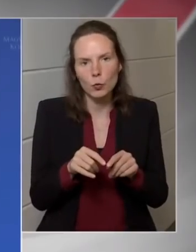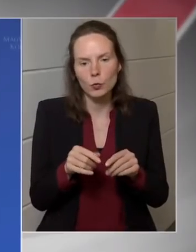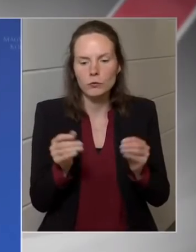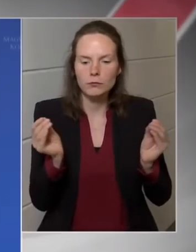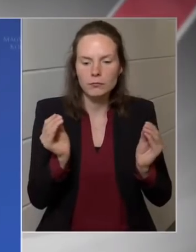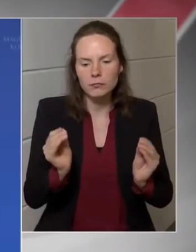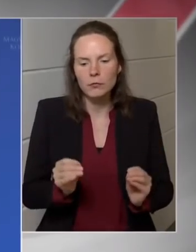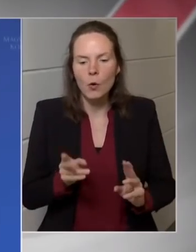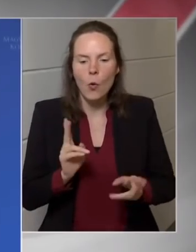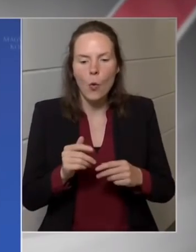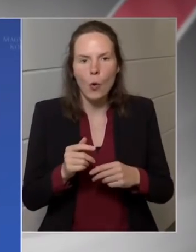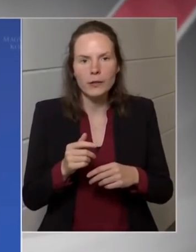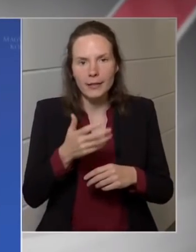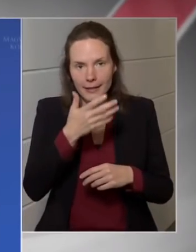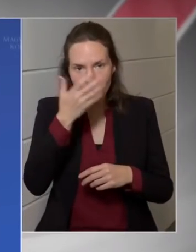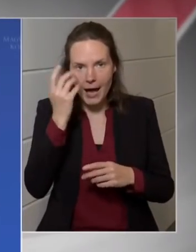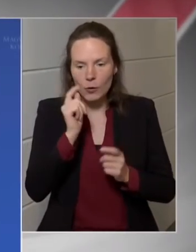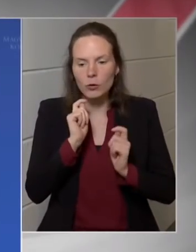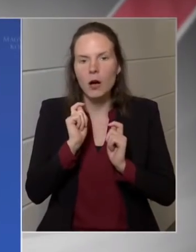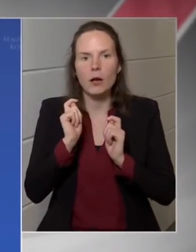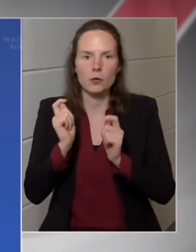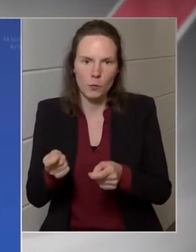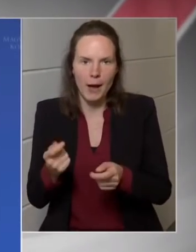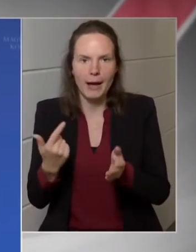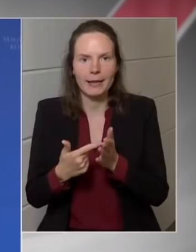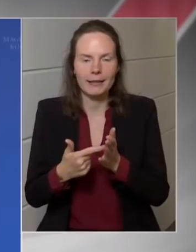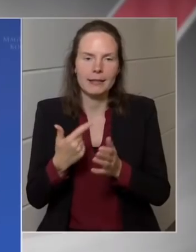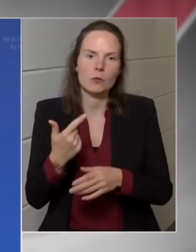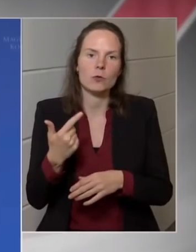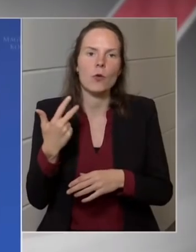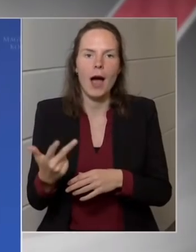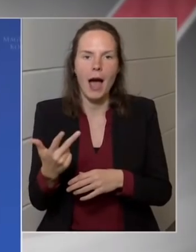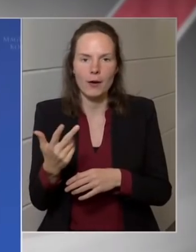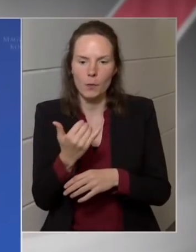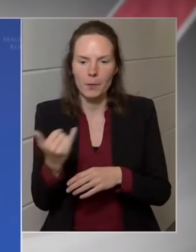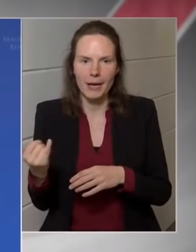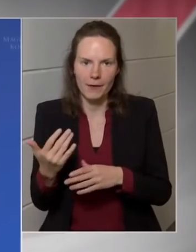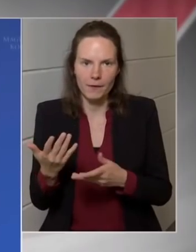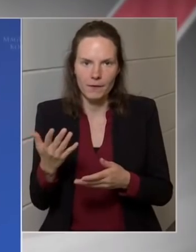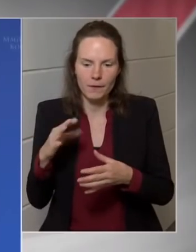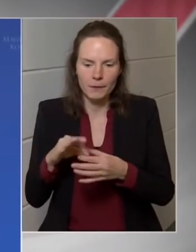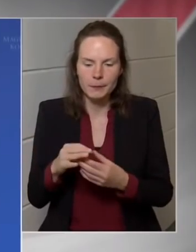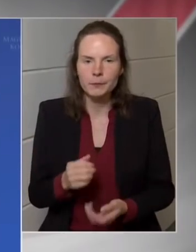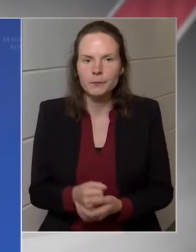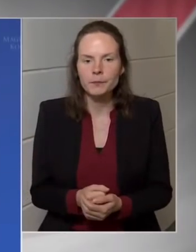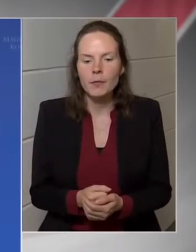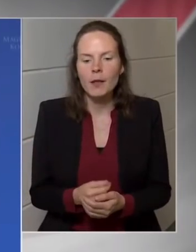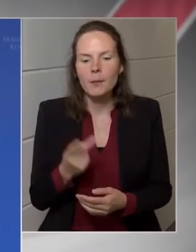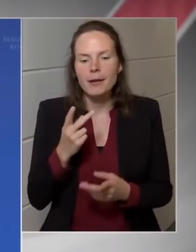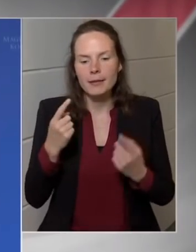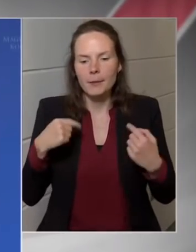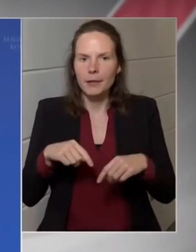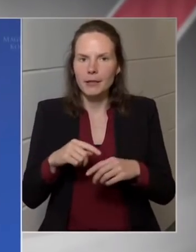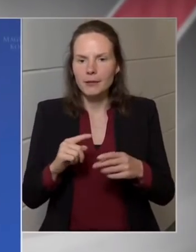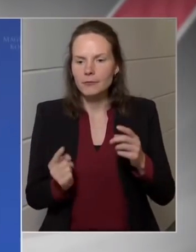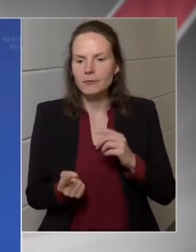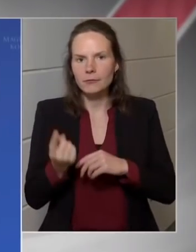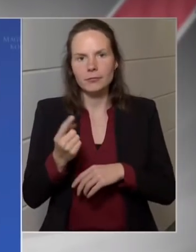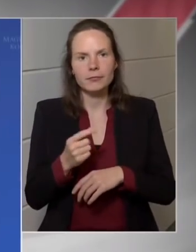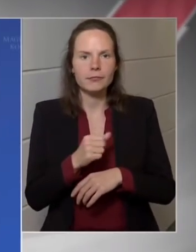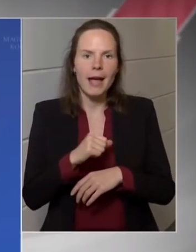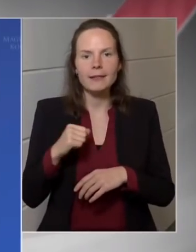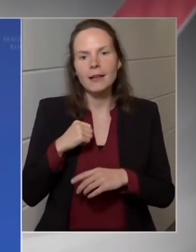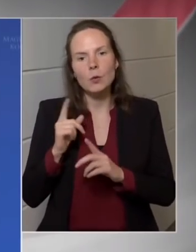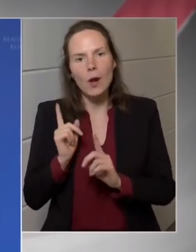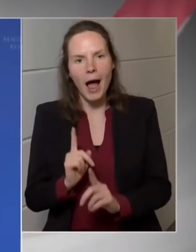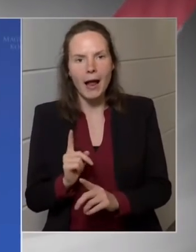nyáron beadjuk a 23 évét. Természetesen azt gondolom, ebben is egyedülállóak vagyunk, nagyon sok ország ezt inkább később